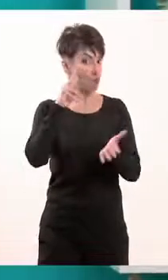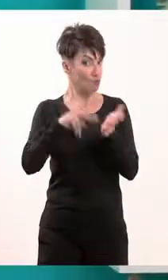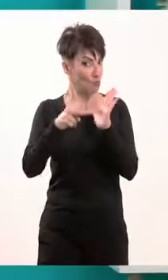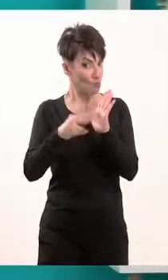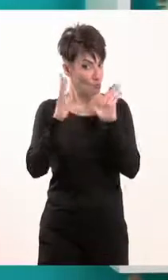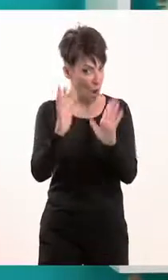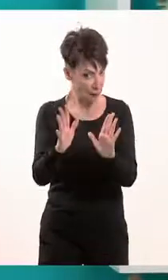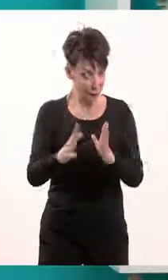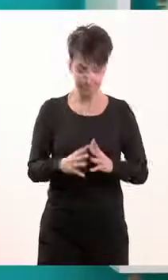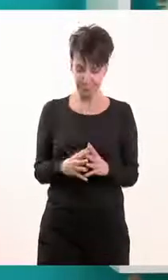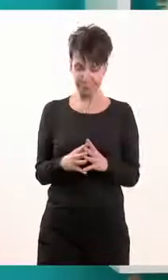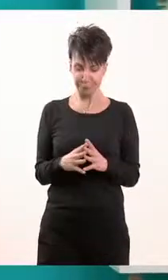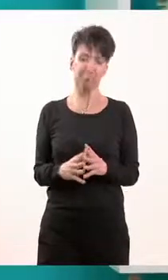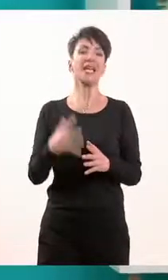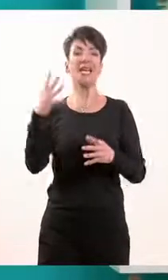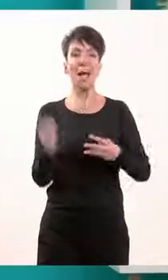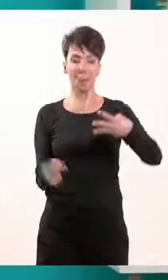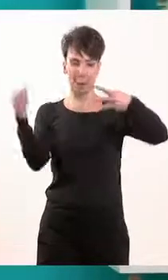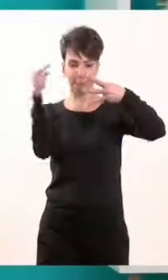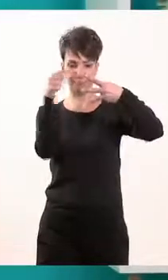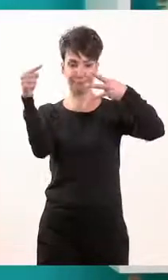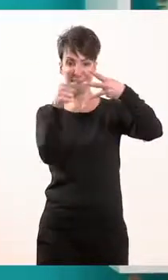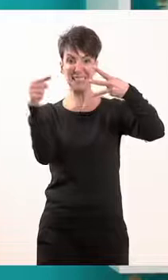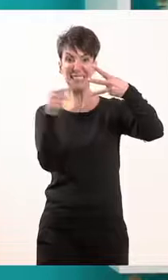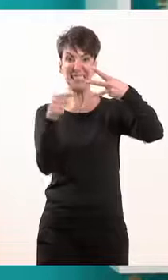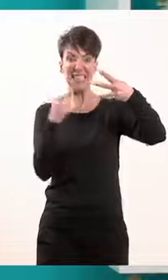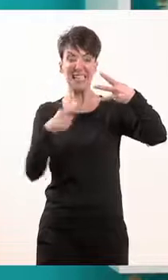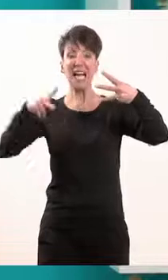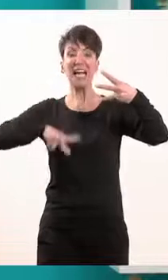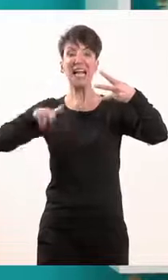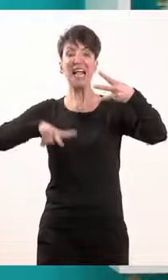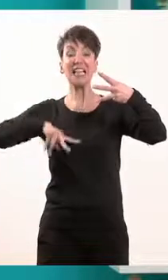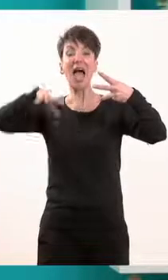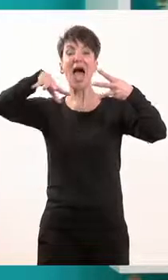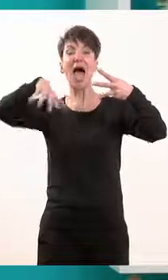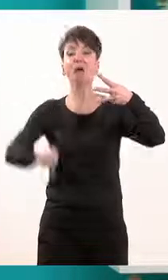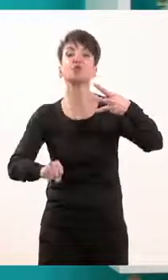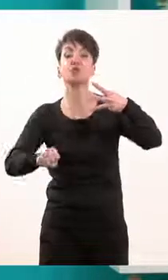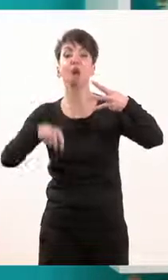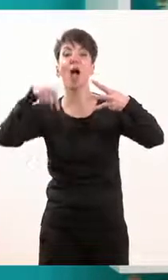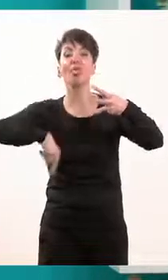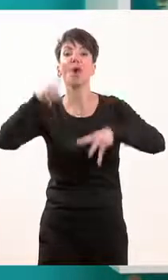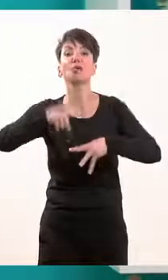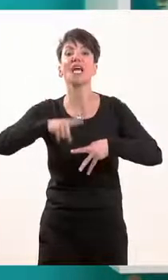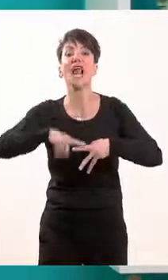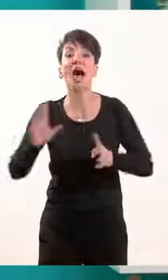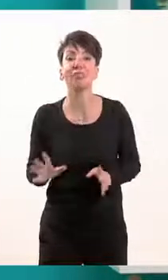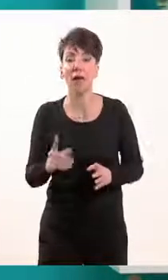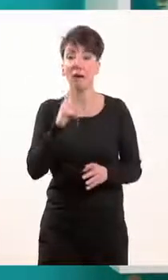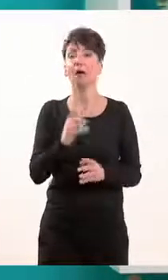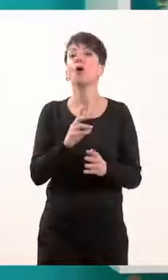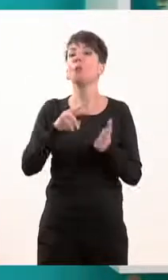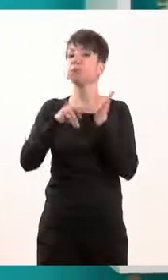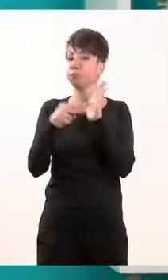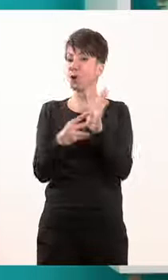προσεγγίσουμε τις τρεις κρατικές εξουσίες στην Ελλάδα. Στην Ελλάδα, λοιπόν, η